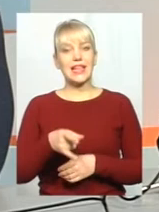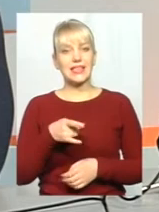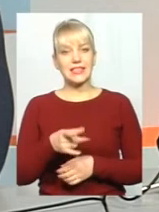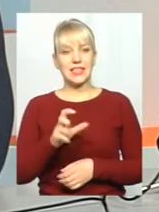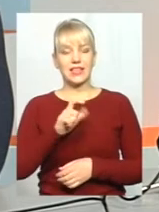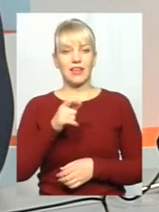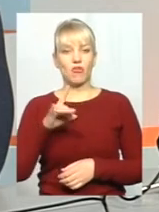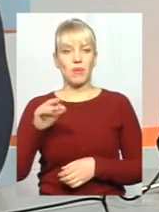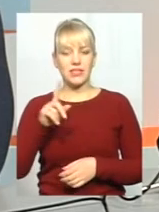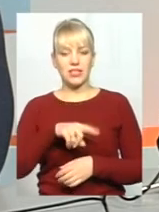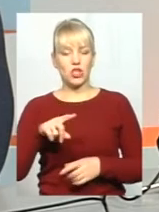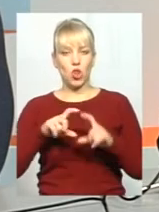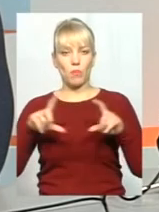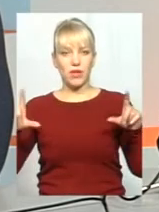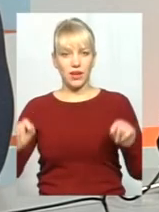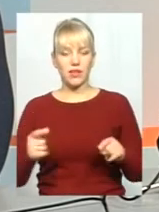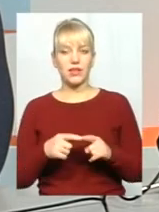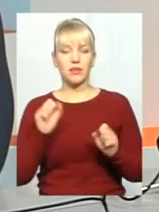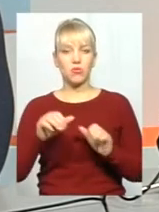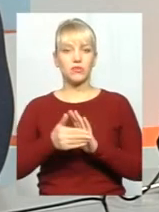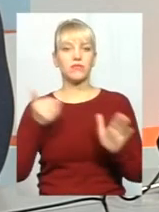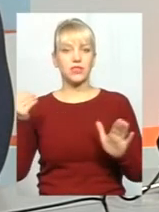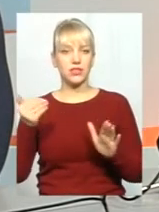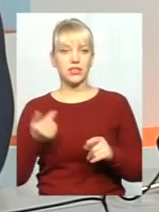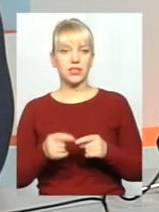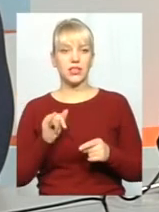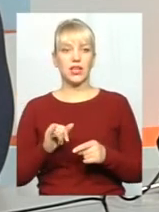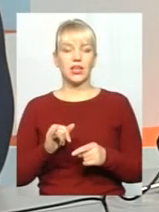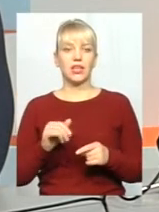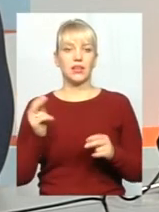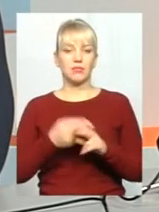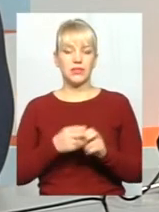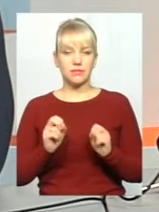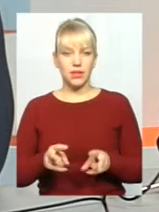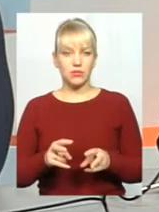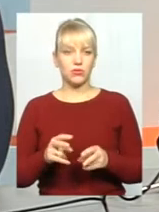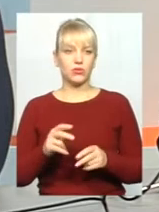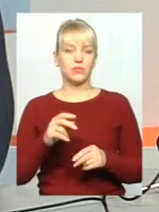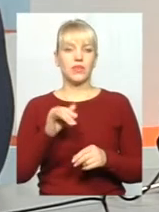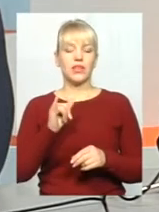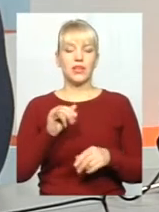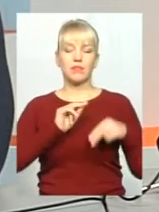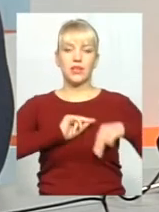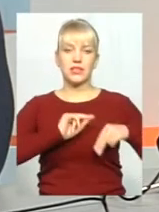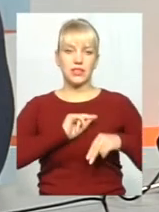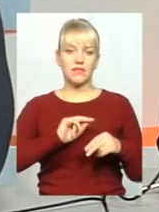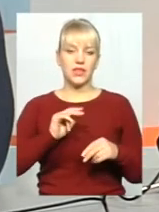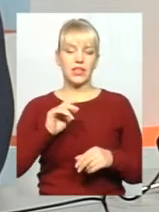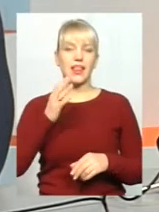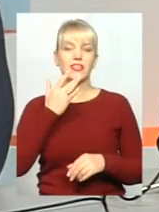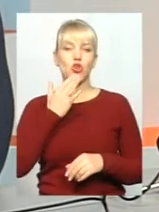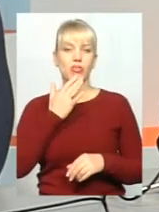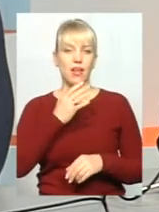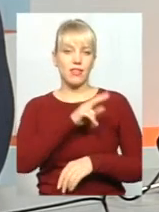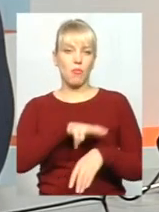європейського номера зразках, і ми можемо викликати дійсно і Україну безпеку, і там спеціальників Головного управління національної поліції,